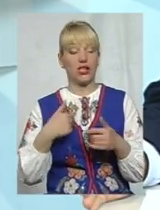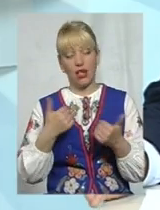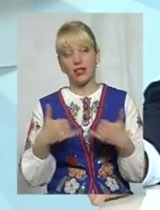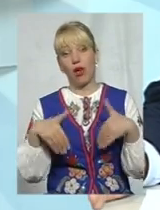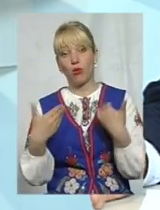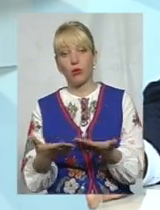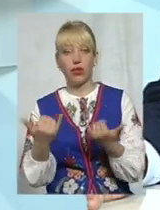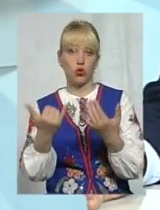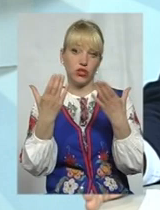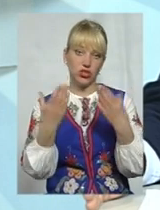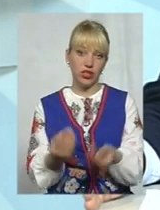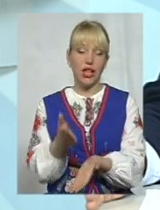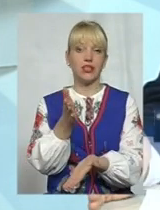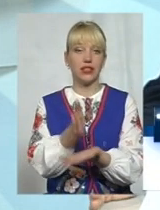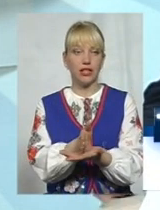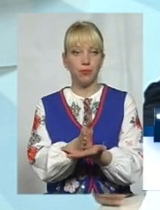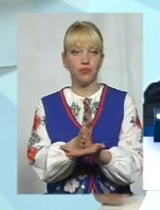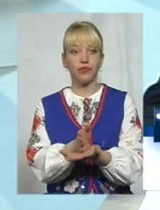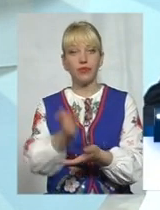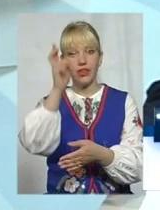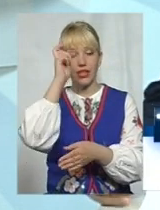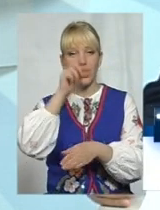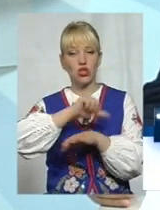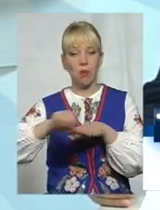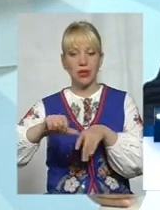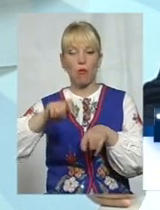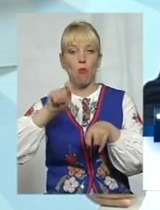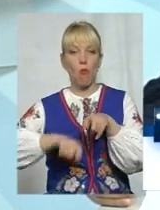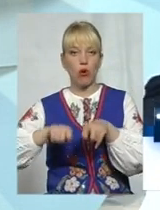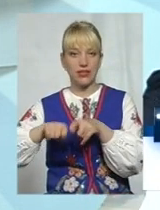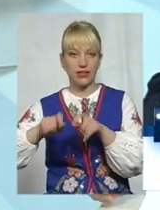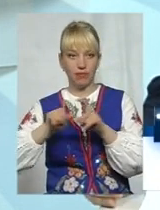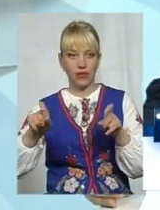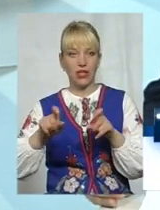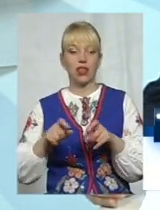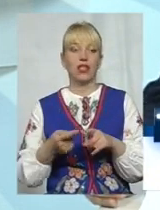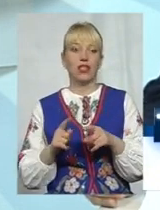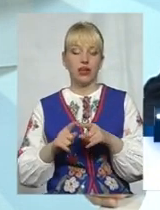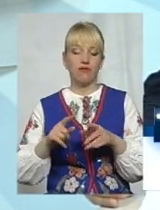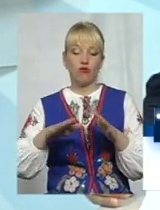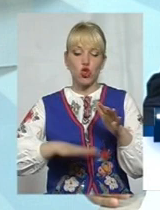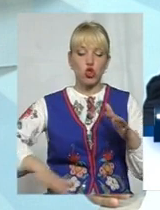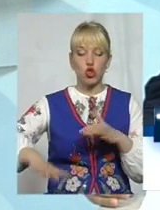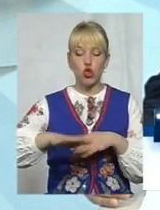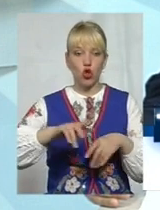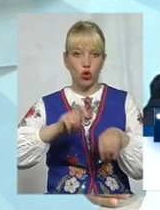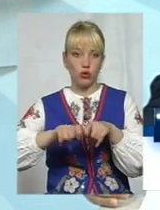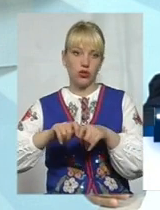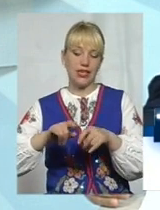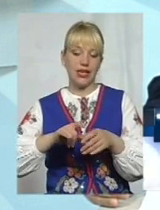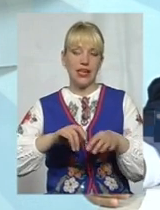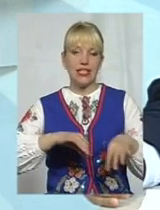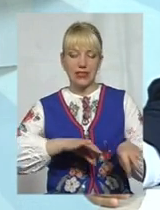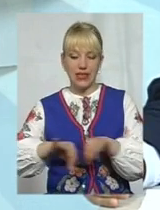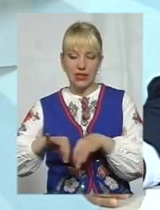сьогоднішній знаходиться митний пост, в зону діяльності митного поста, в зону митного контролю заїжджають транспортні засоби,